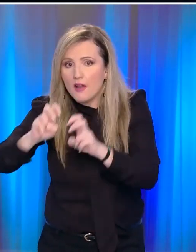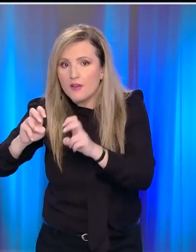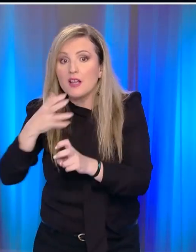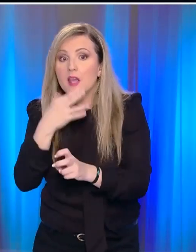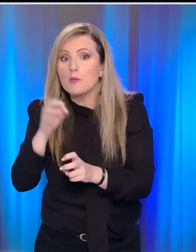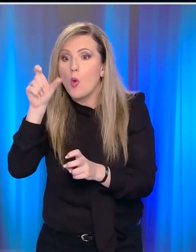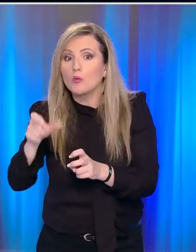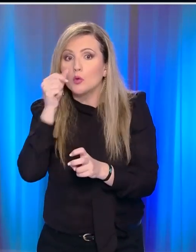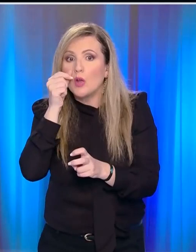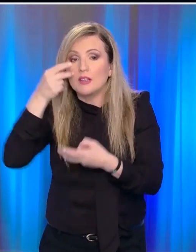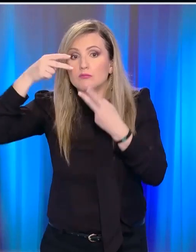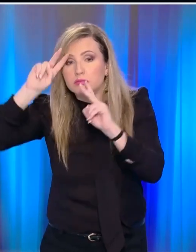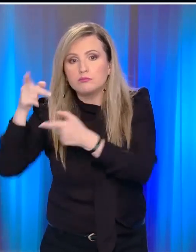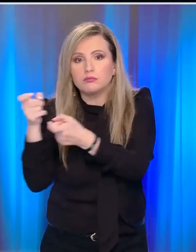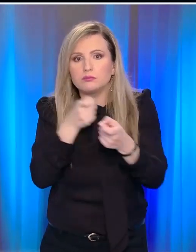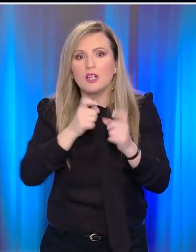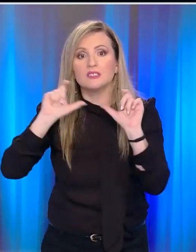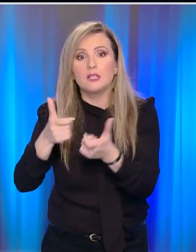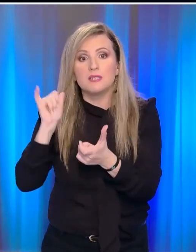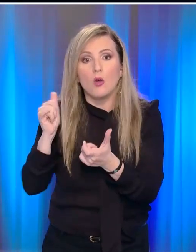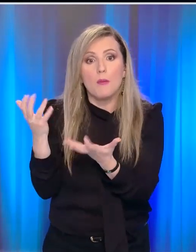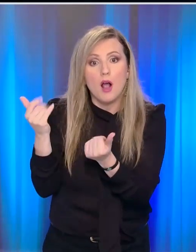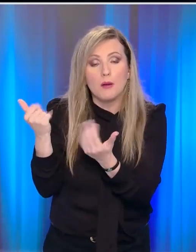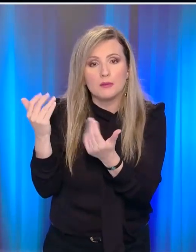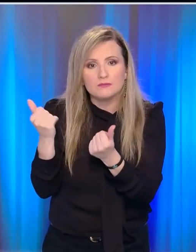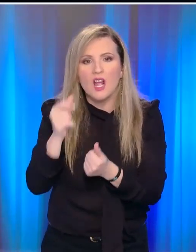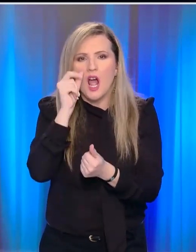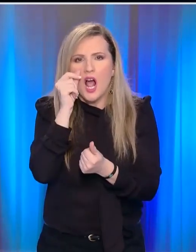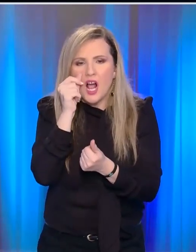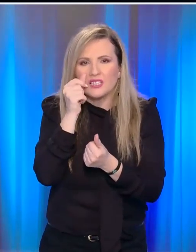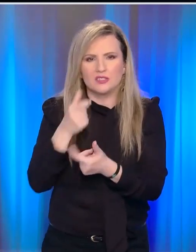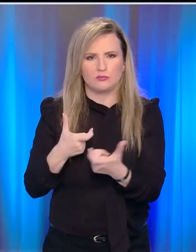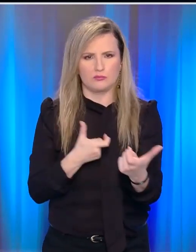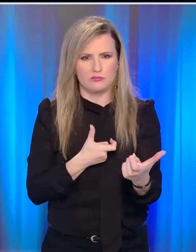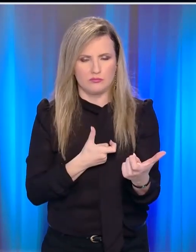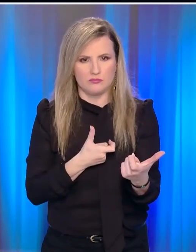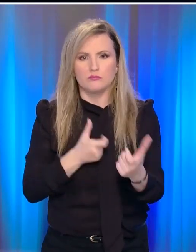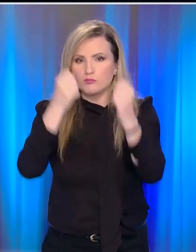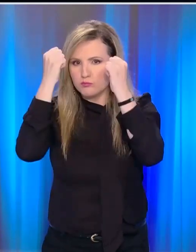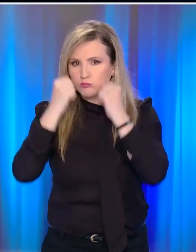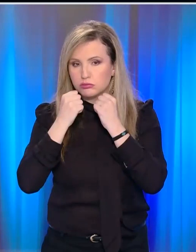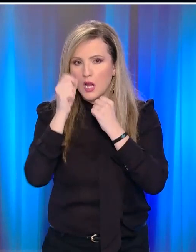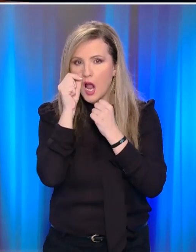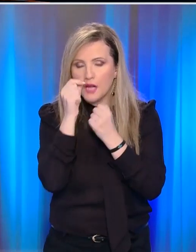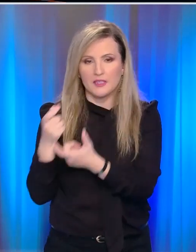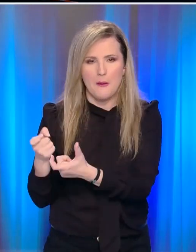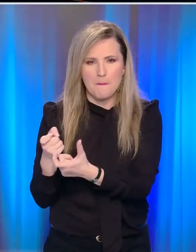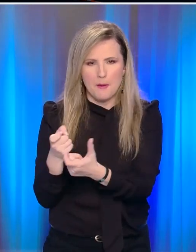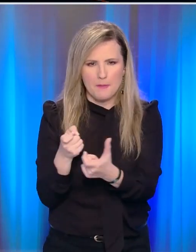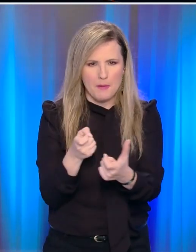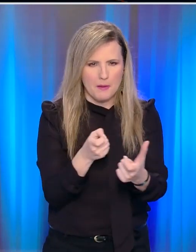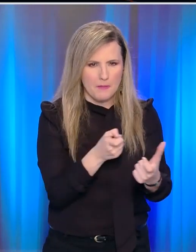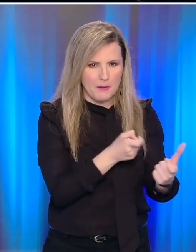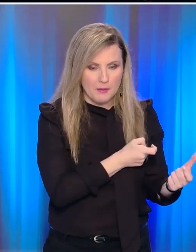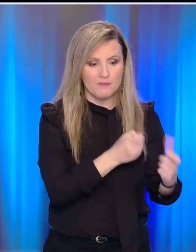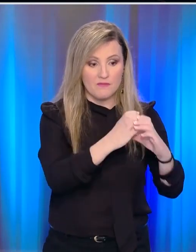που παραμένει ασύλληπτος. Κρατώντας Καλάσνικοφ και με καλυμμένο το πρόσωπό του, ο ένοπλος άνοιξε πύρ και γάζωσε το γεμάτο